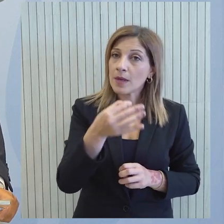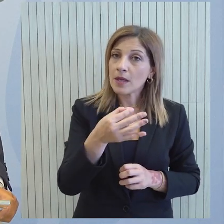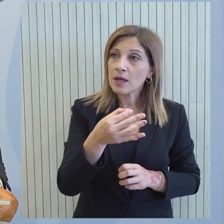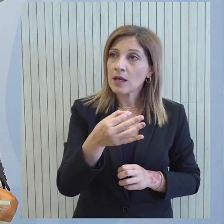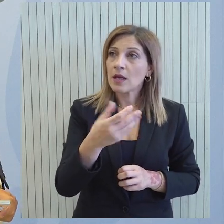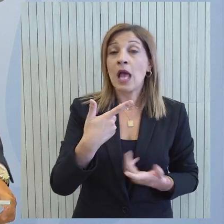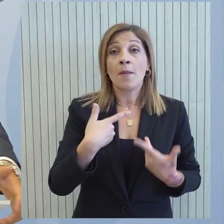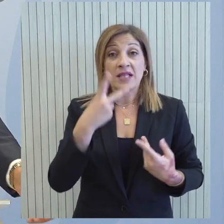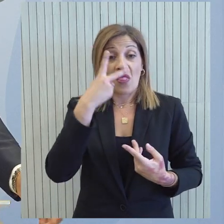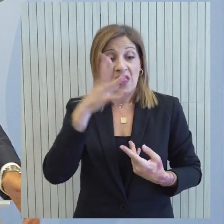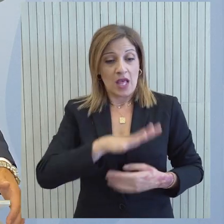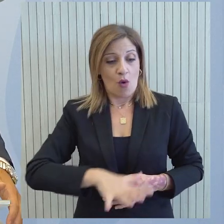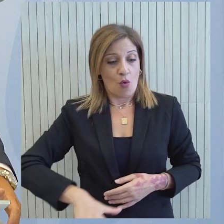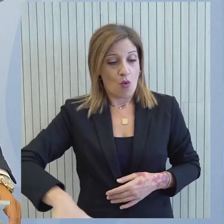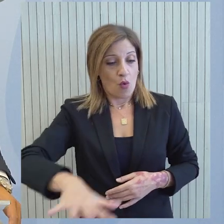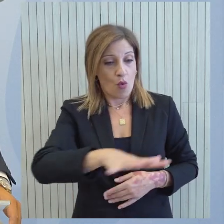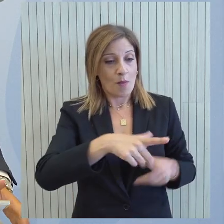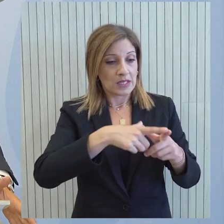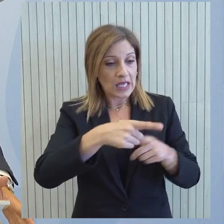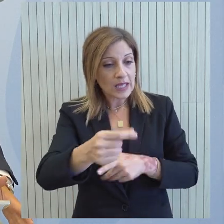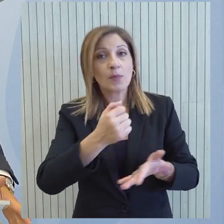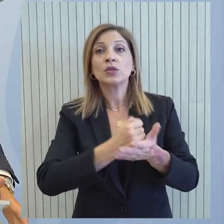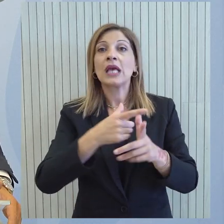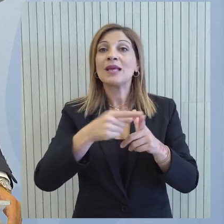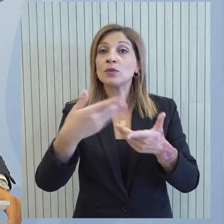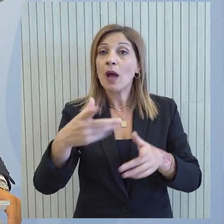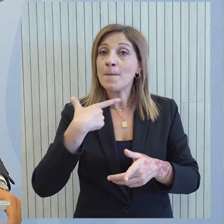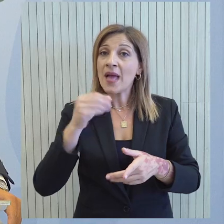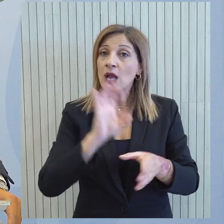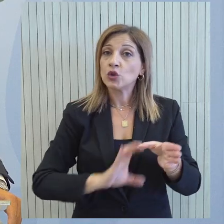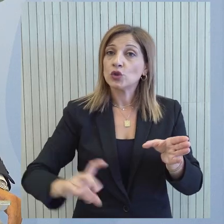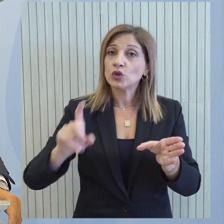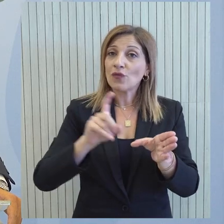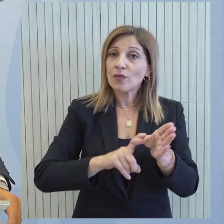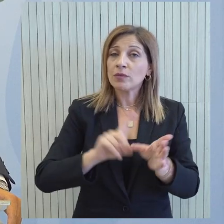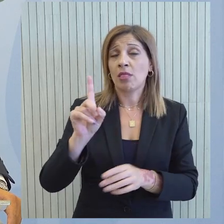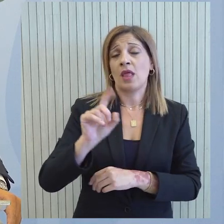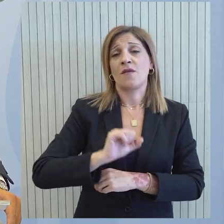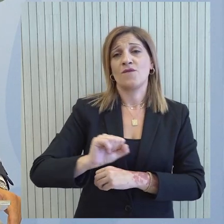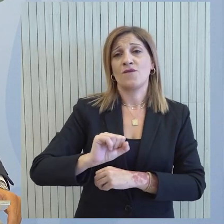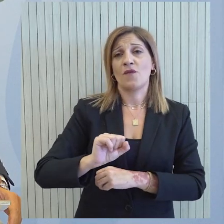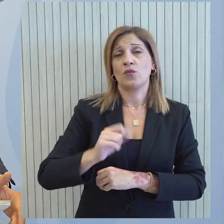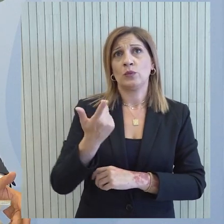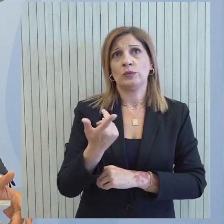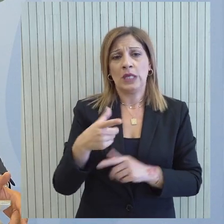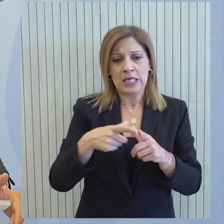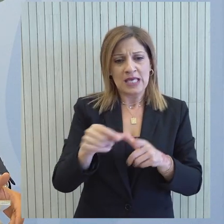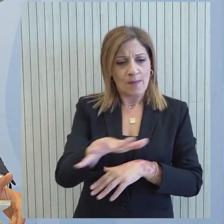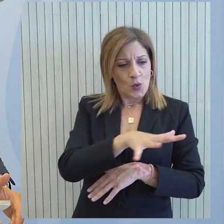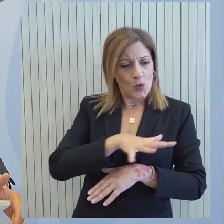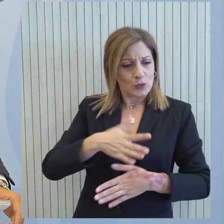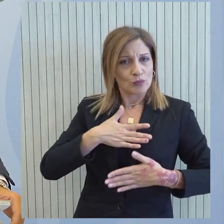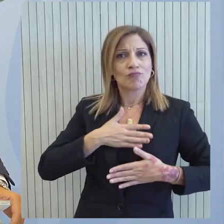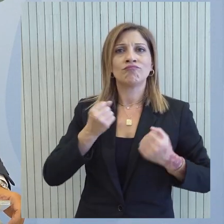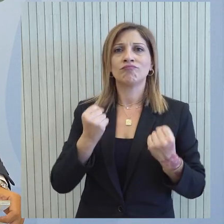πολλές φορές ότι εμείς ασκούμε τα κυριαρχικά μας δικαιώματα και ως κράτος μέλος της Ευρωπαϊκής Ένωσης και δεν νομίζω να πρέπει να δίσσετε ζήτημα αφησβήτησης των